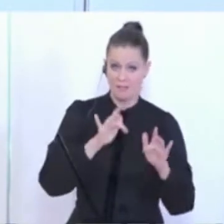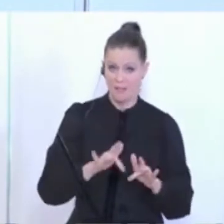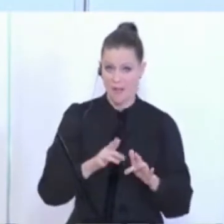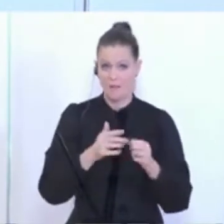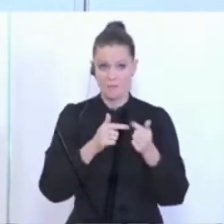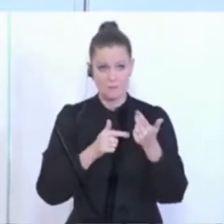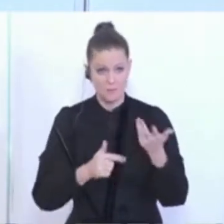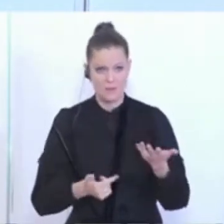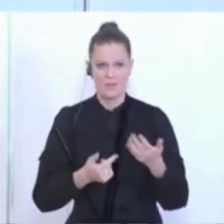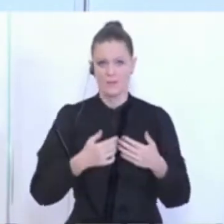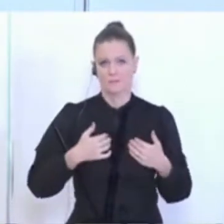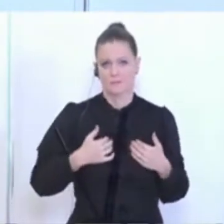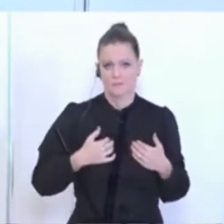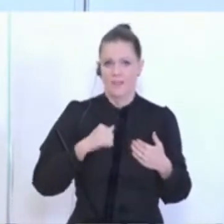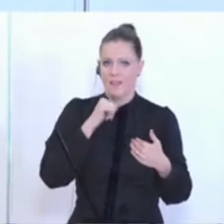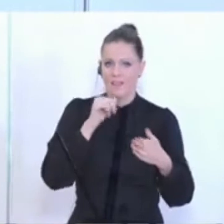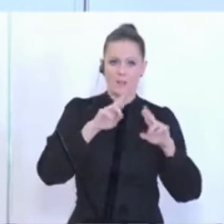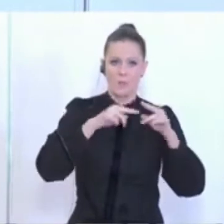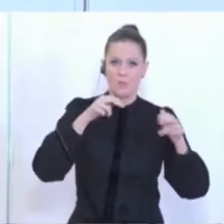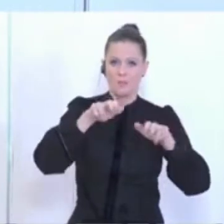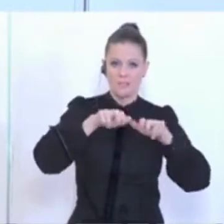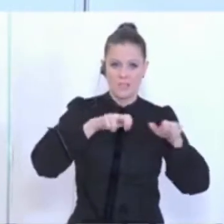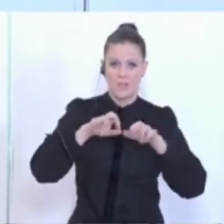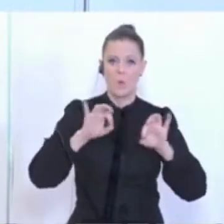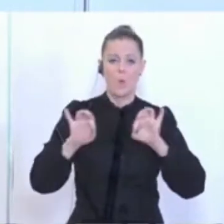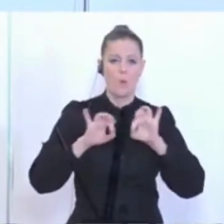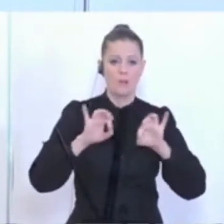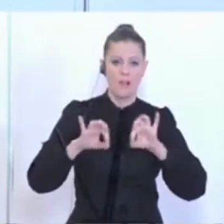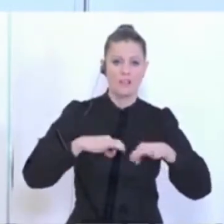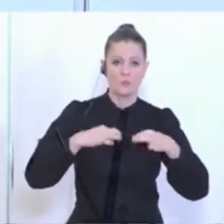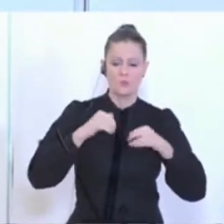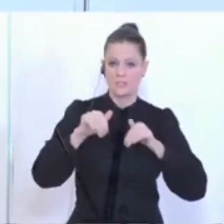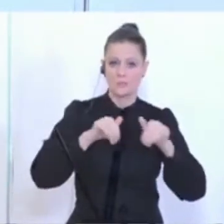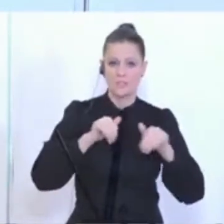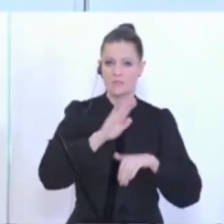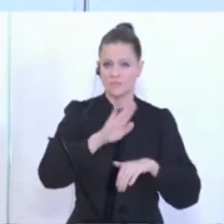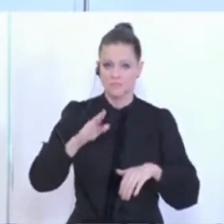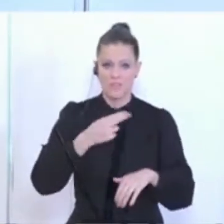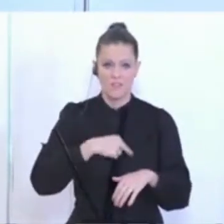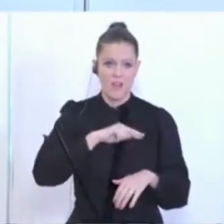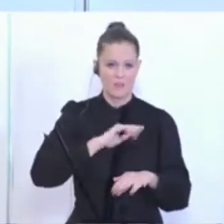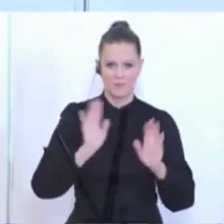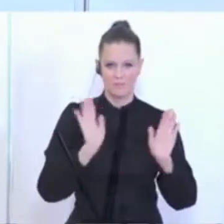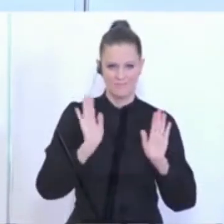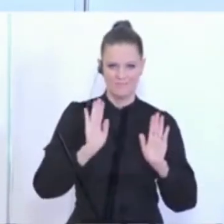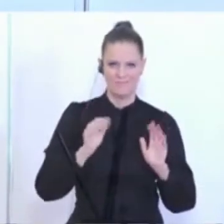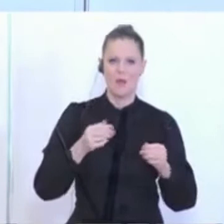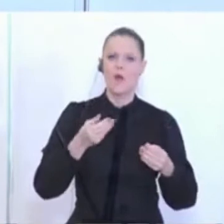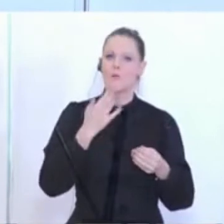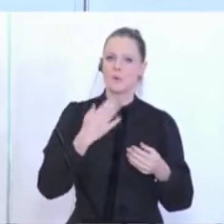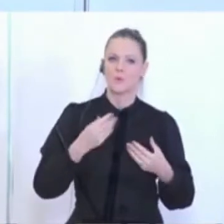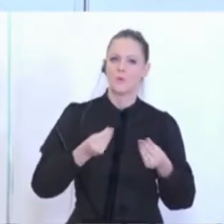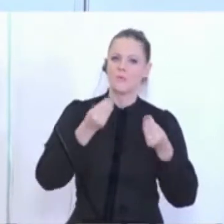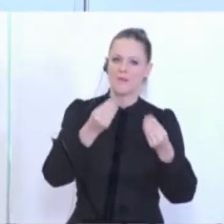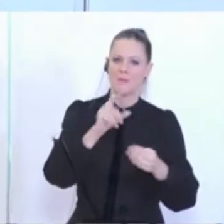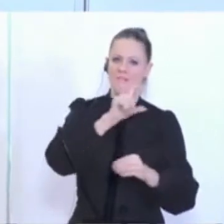Aufgabe der Bundesregierung, noch nicht einmal des Gesundheitsminister anschließend, sondern dass hier die Verbände entsprechende Empfehlungen abgeben könnten. Ich darf bei der